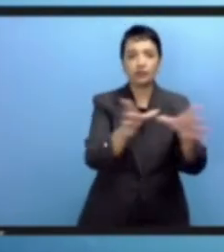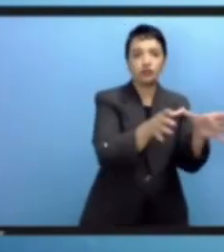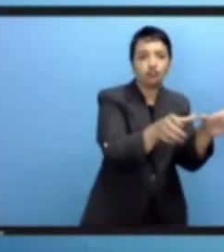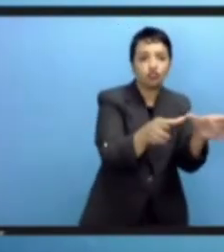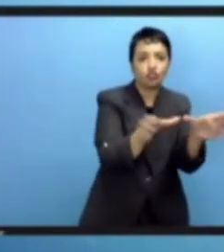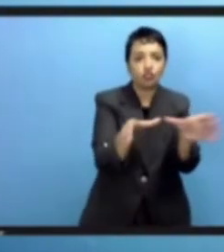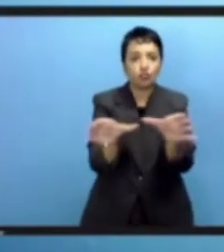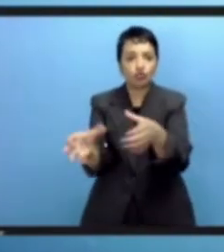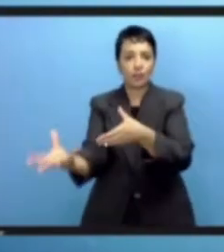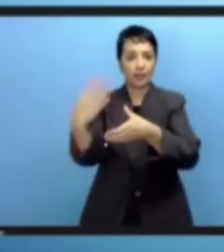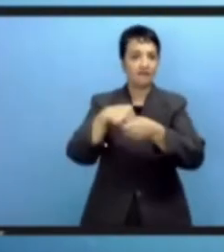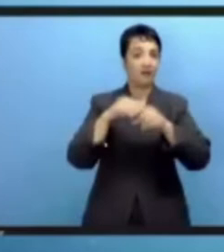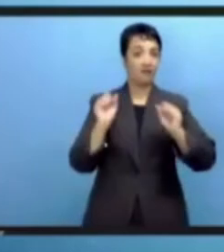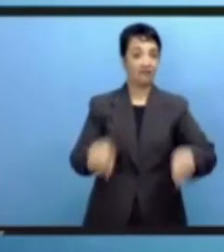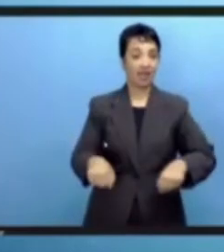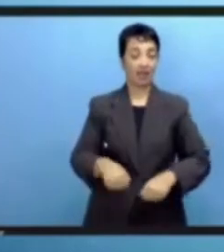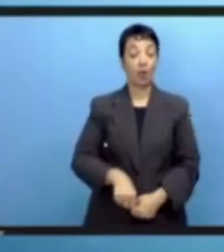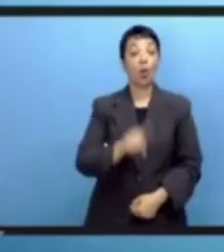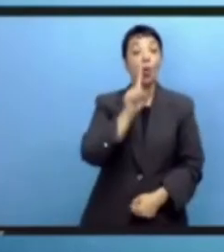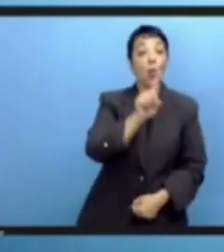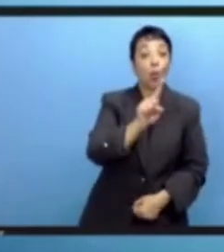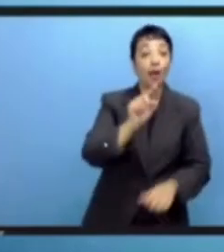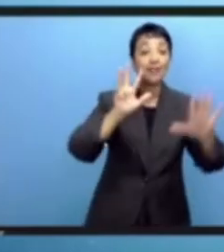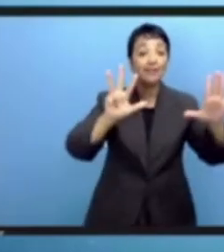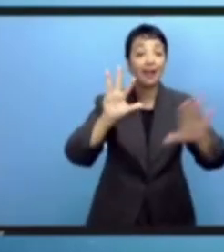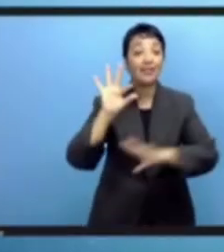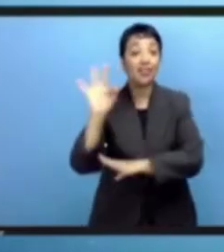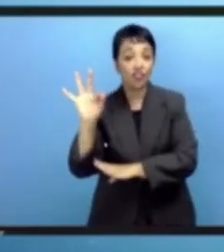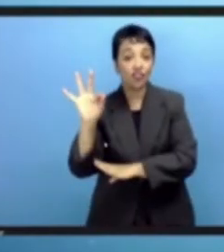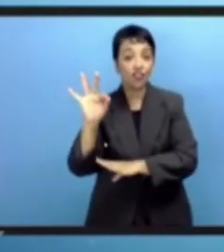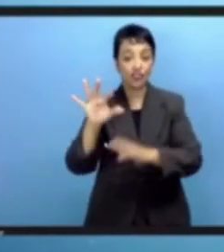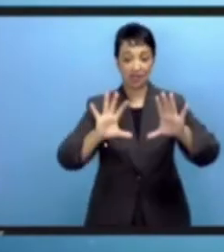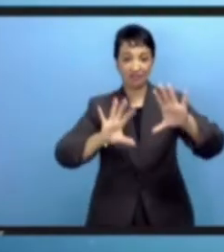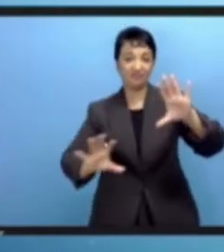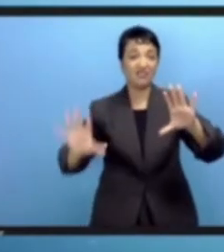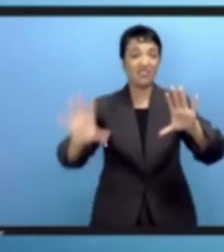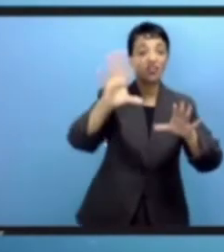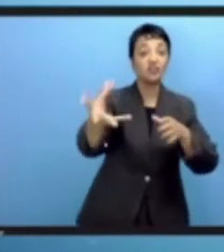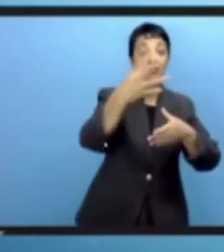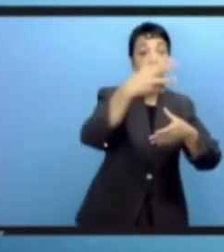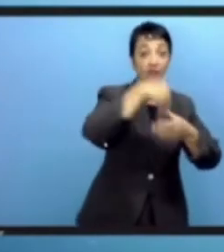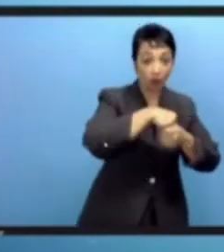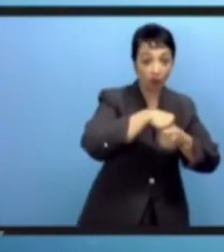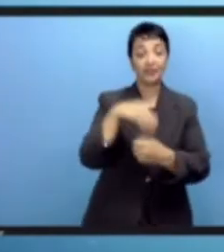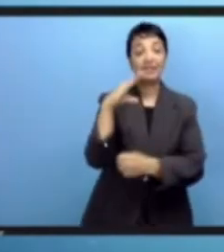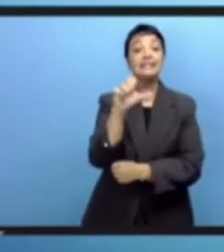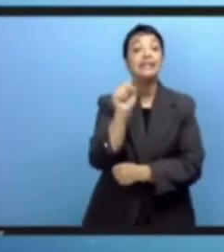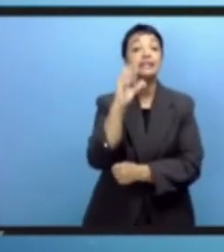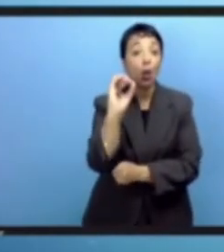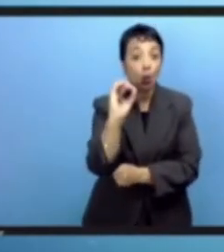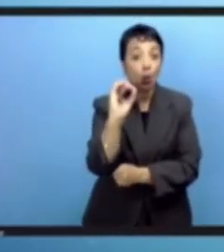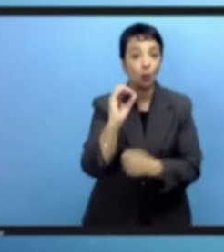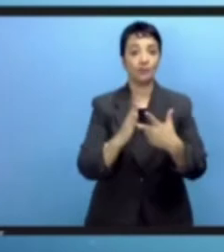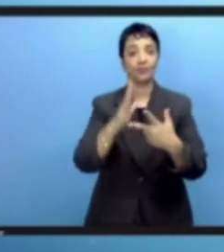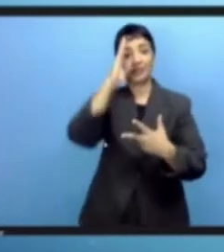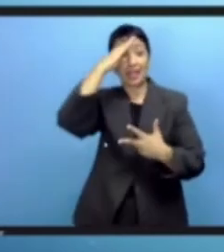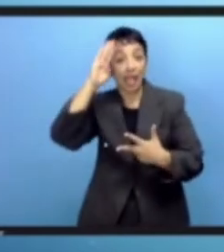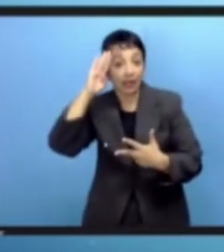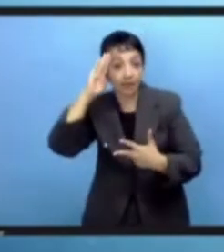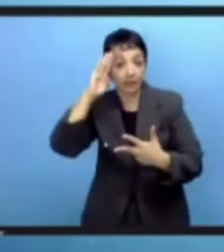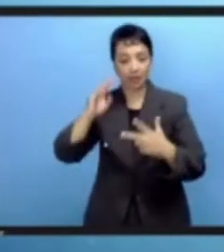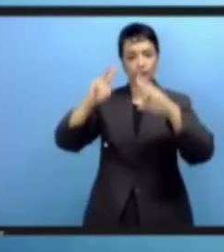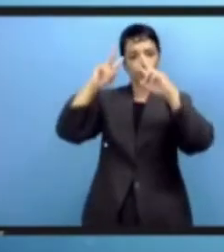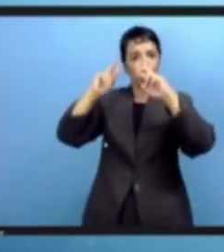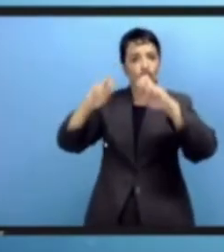ومنهج يشمل أصحاب المصلحة بما في ذلك 193 من الدول الأعضاء في الأمم المتحدة والمجتمع المدني والأوساط